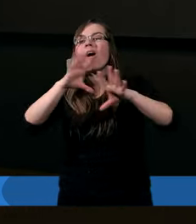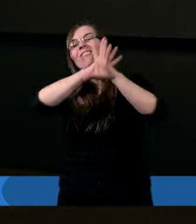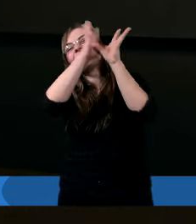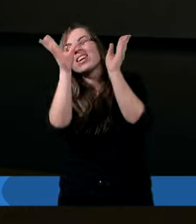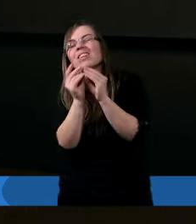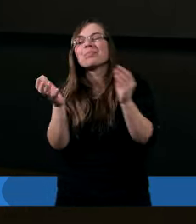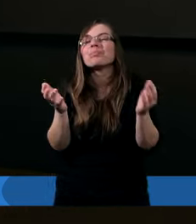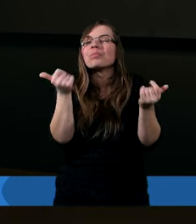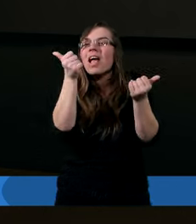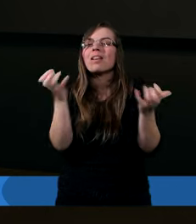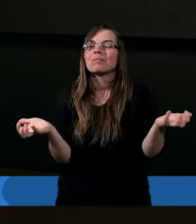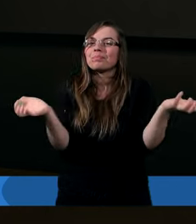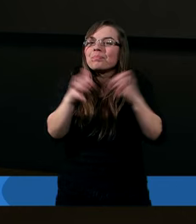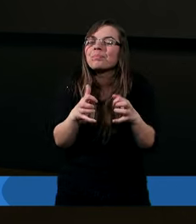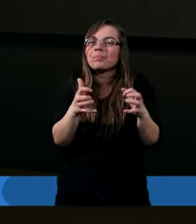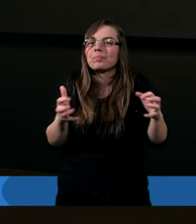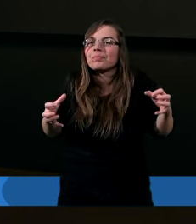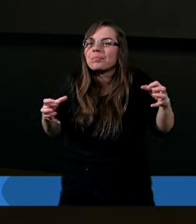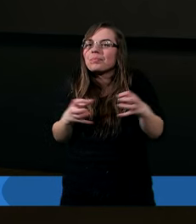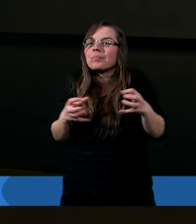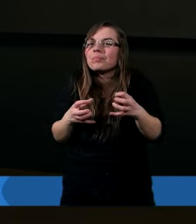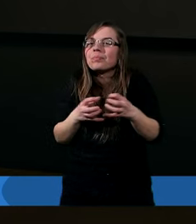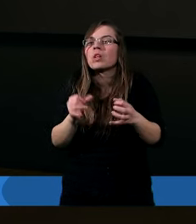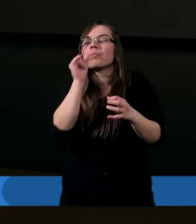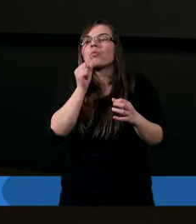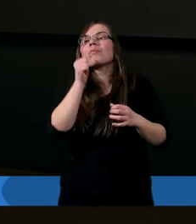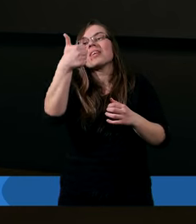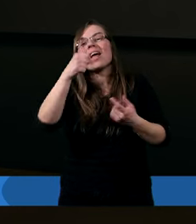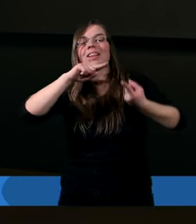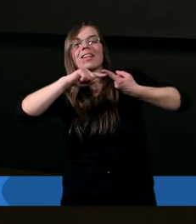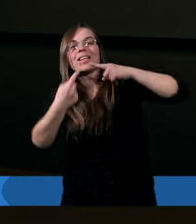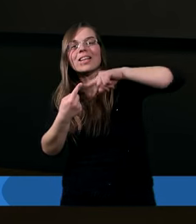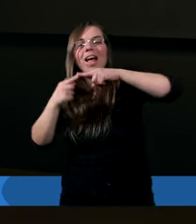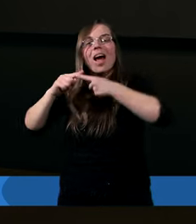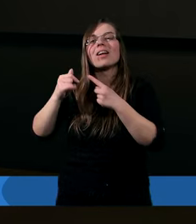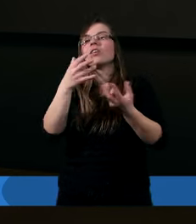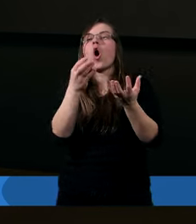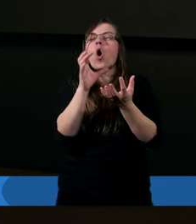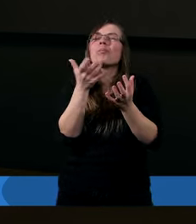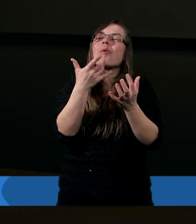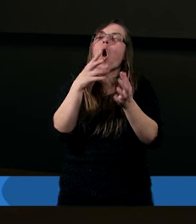tak w jednym jakimś zdaniu, w jednym jakimś orzeczeniu